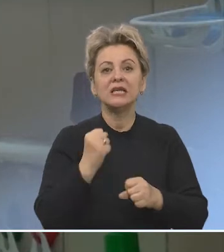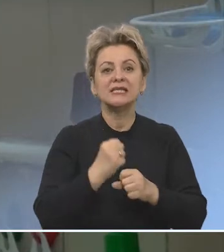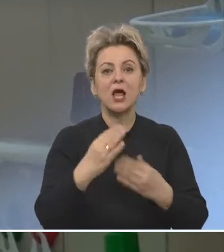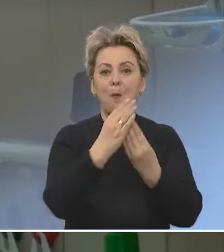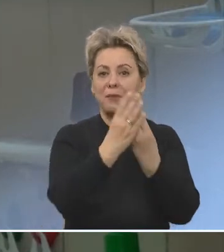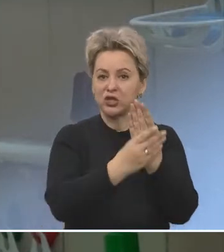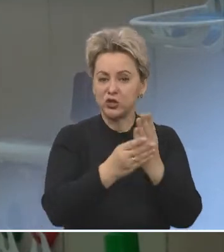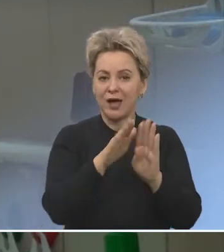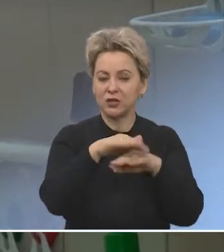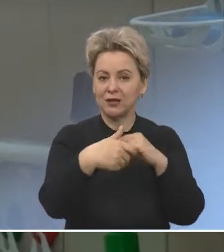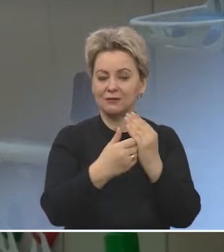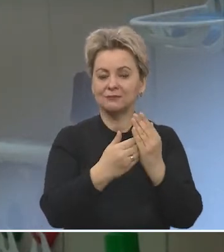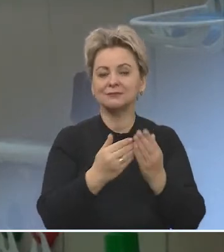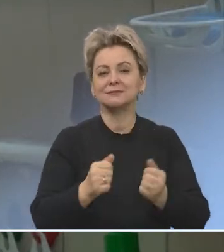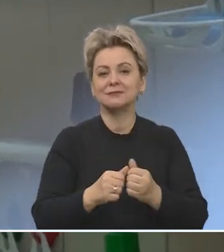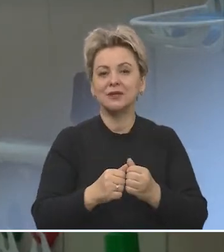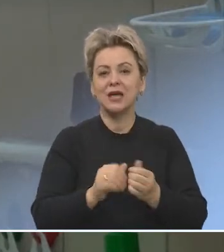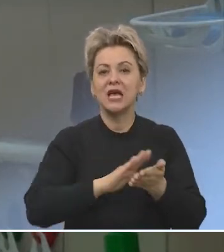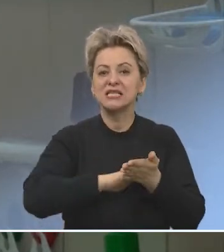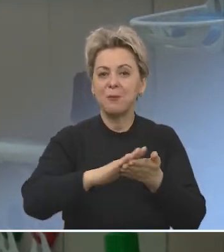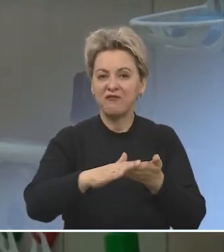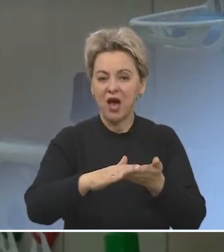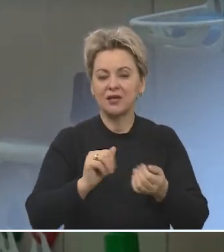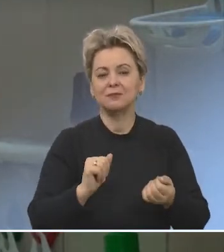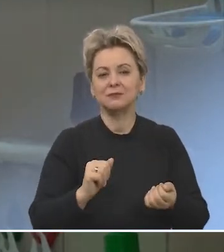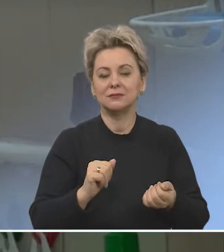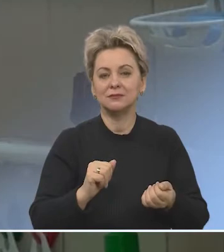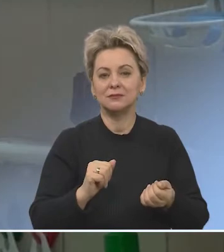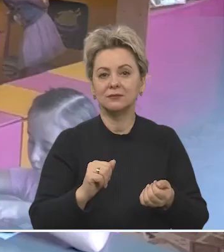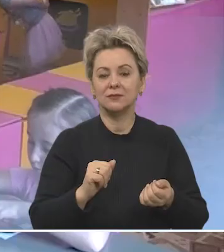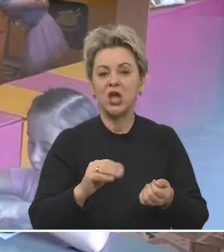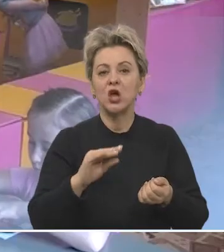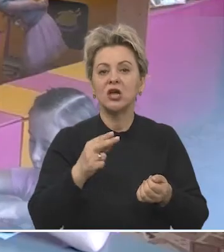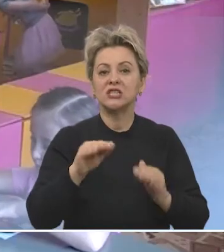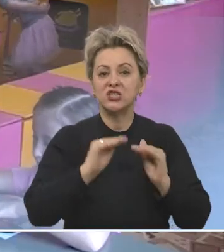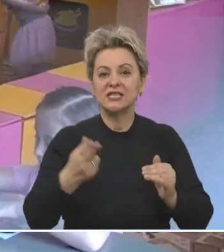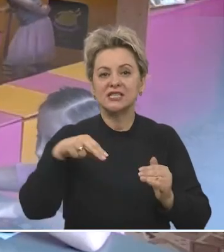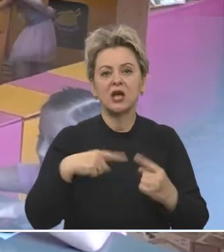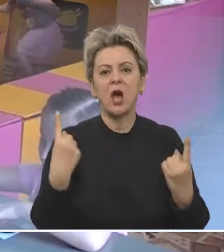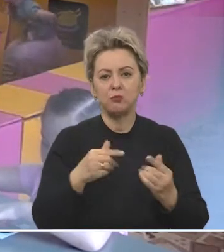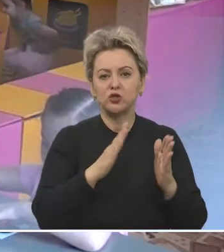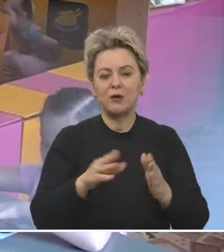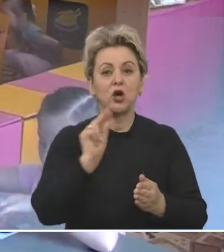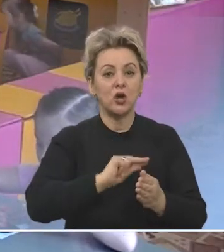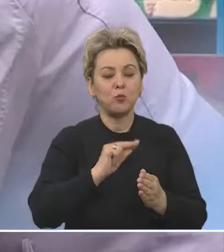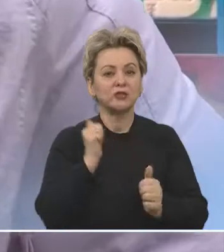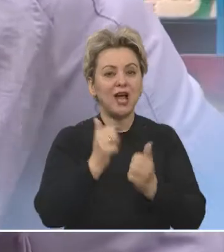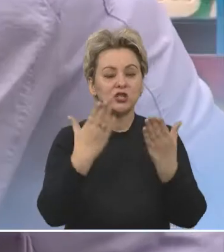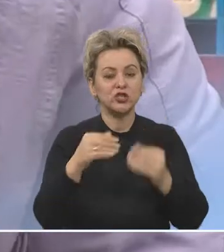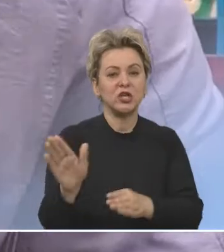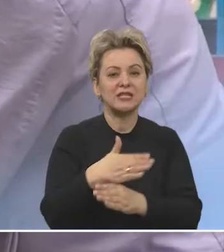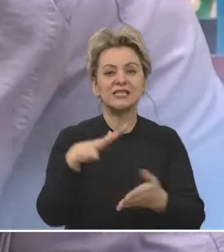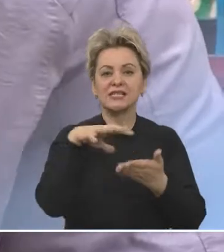Делаем перчатки, смываем. Жемчужинка работает в обычном режиме.